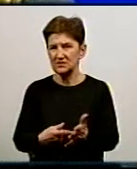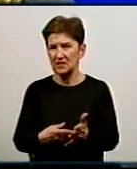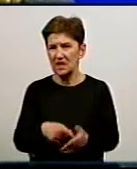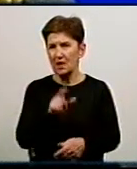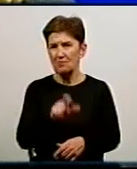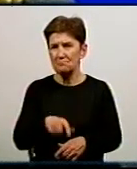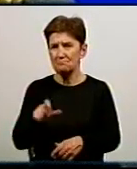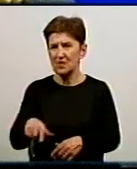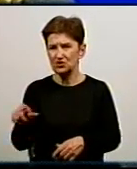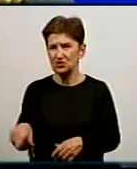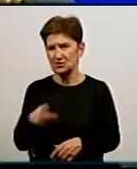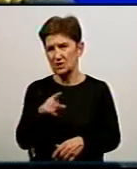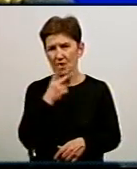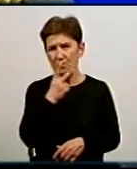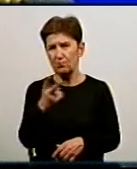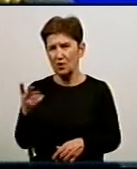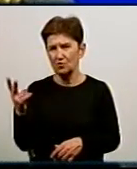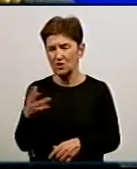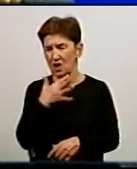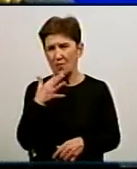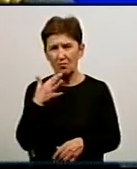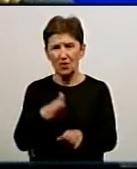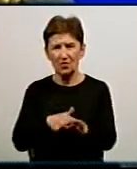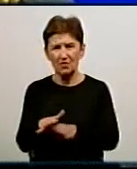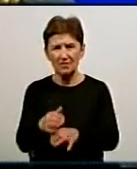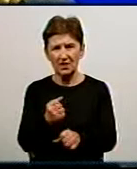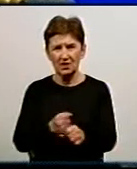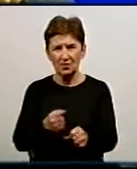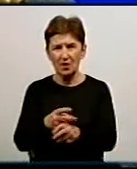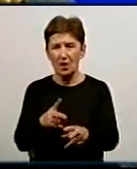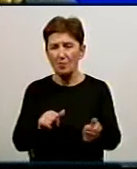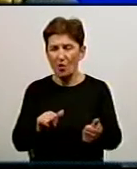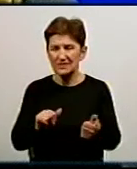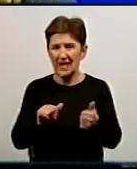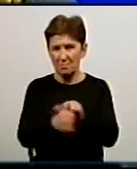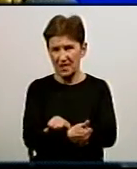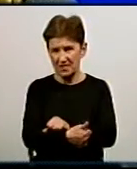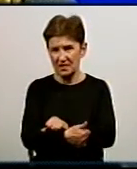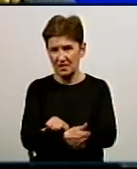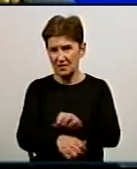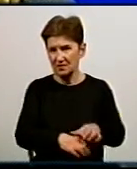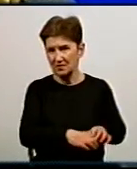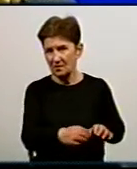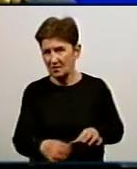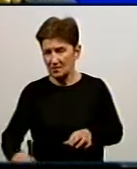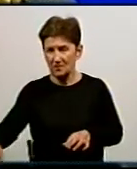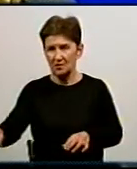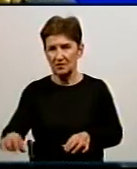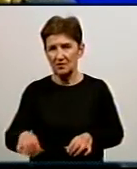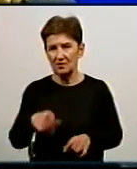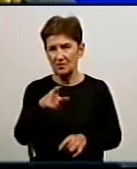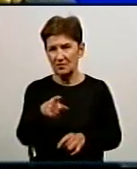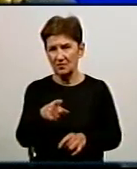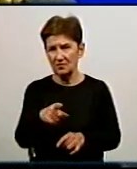мешканці бачать, що багато виконуються роботи планових по заміні водогонів. За кошти Світового банку, за